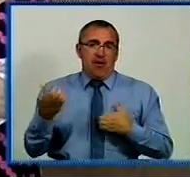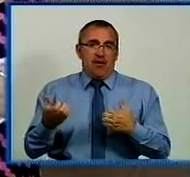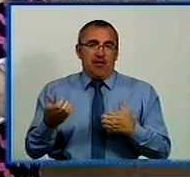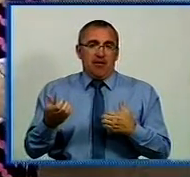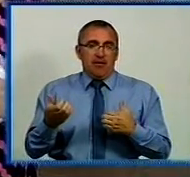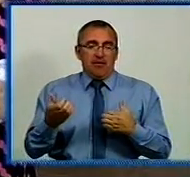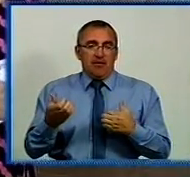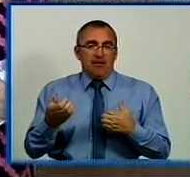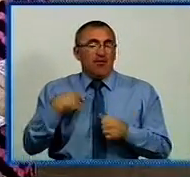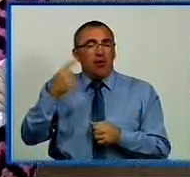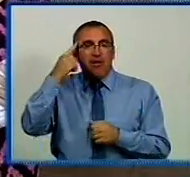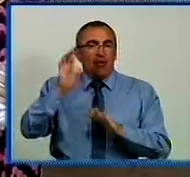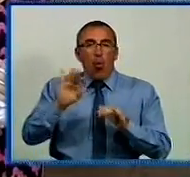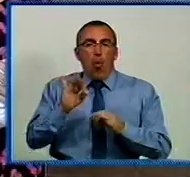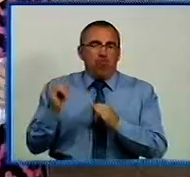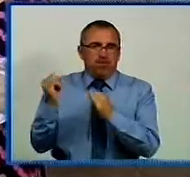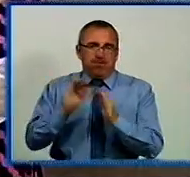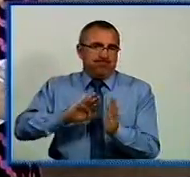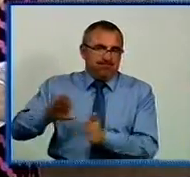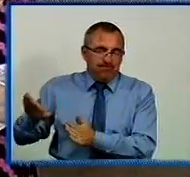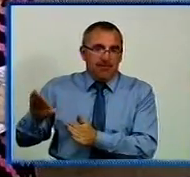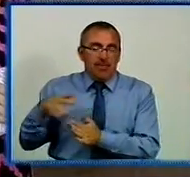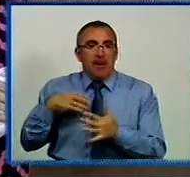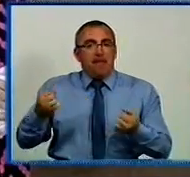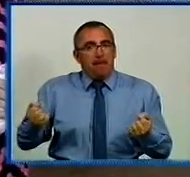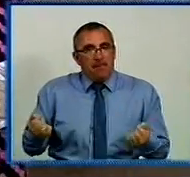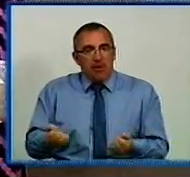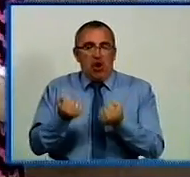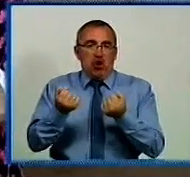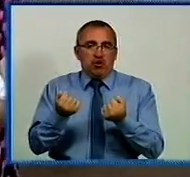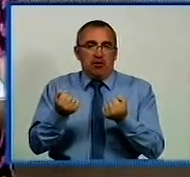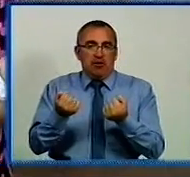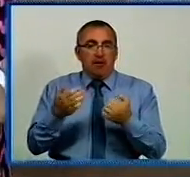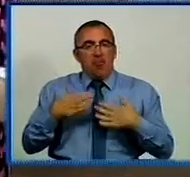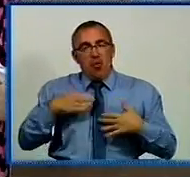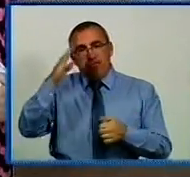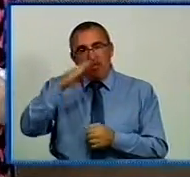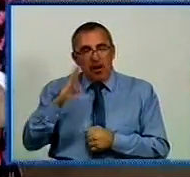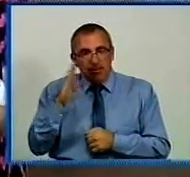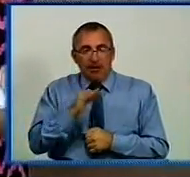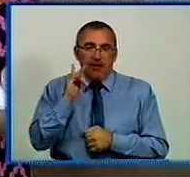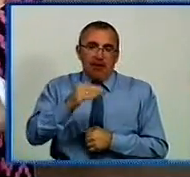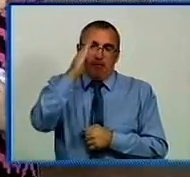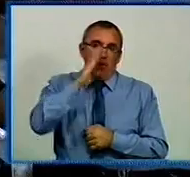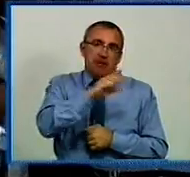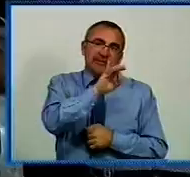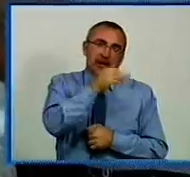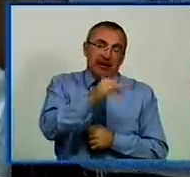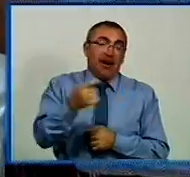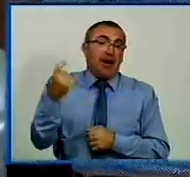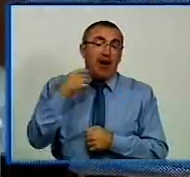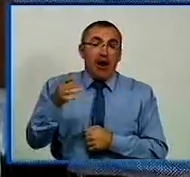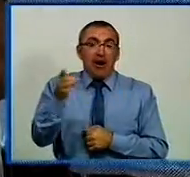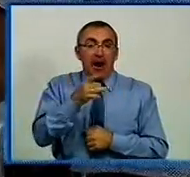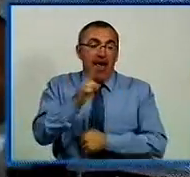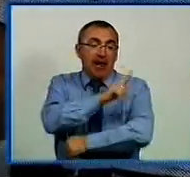Намагалася не думати про погани. І підтримували мої батьки і батьки Сергія. В Кіровоградській